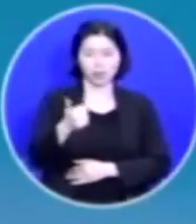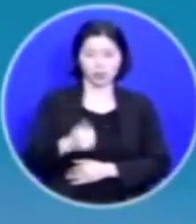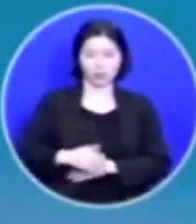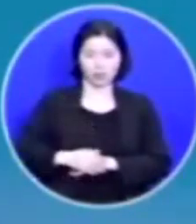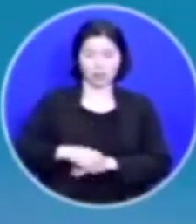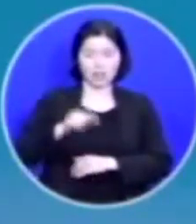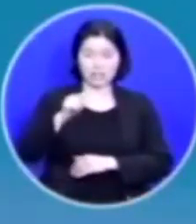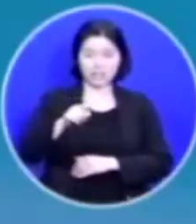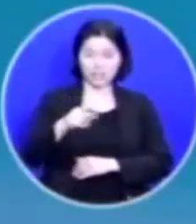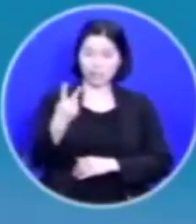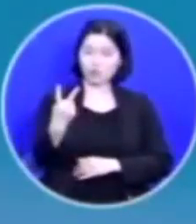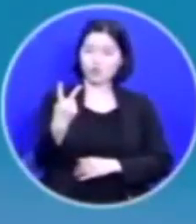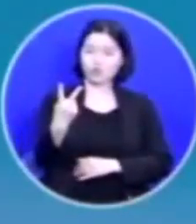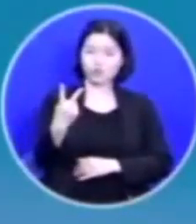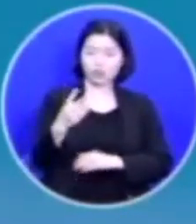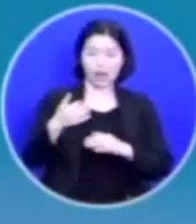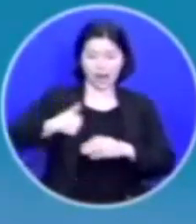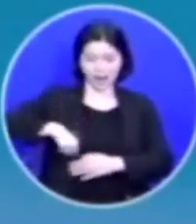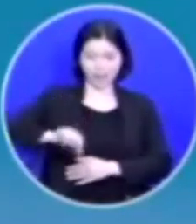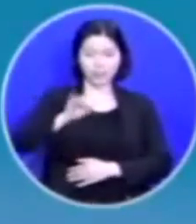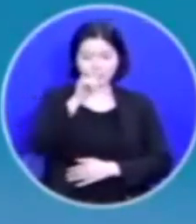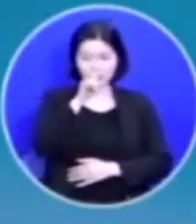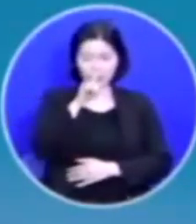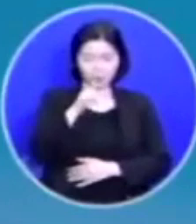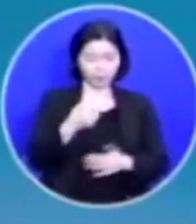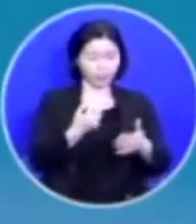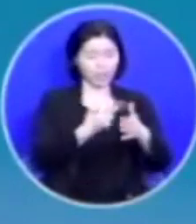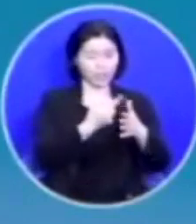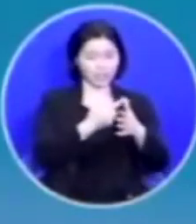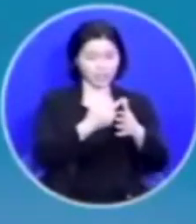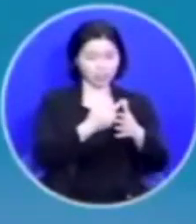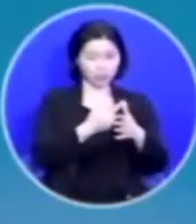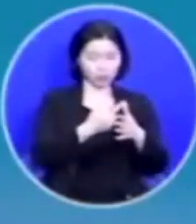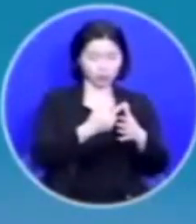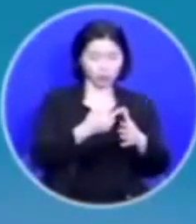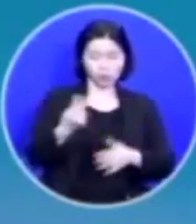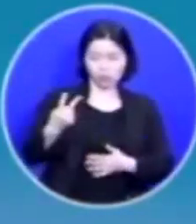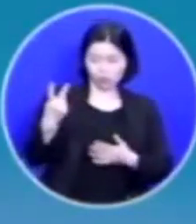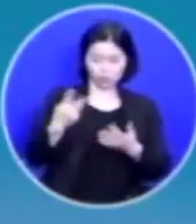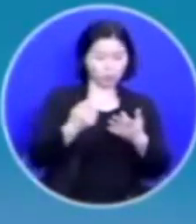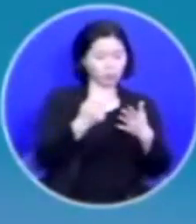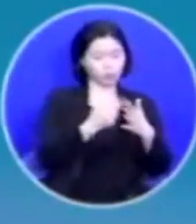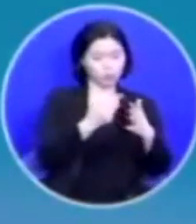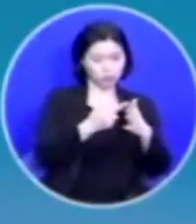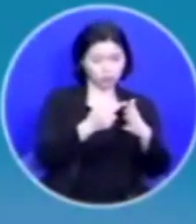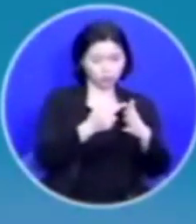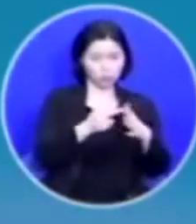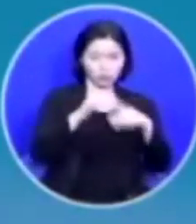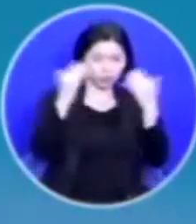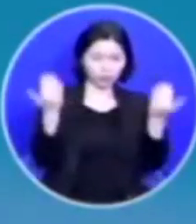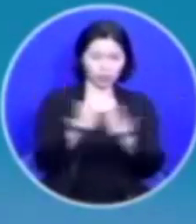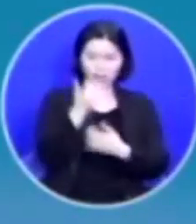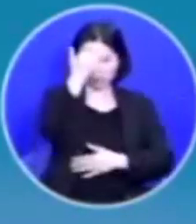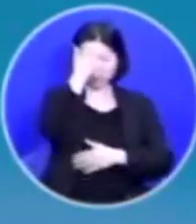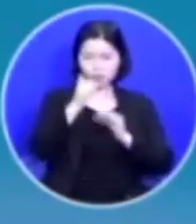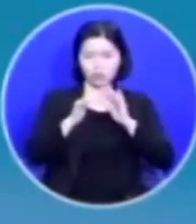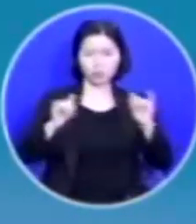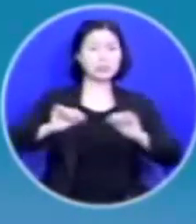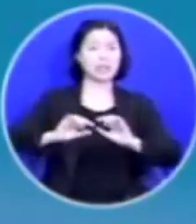그에게 두 아들이 있었습니다 그런데 큰아들도 둘째 탕자도 다 효자 아니었습니다